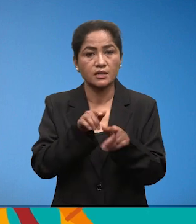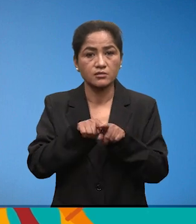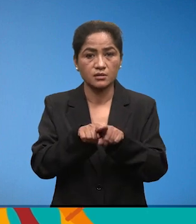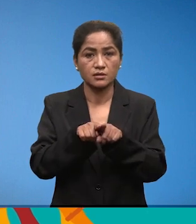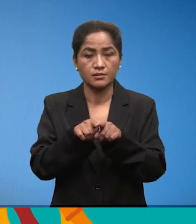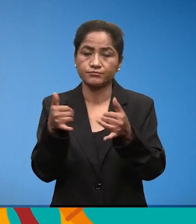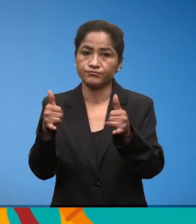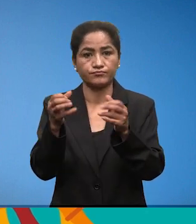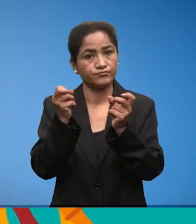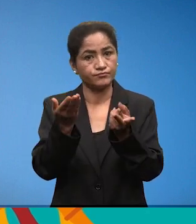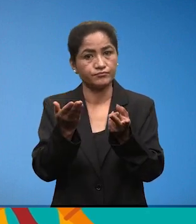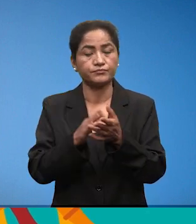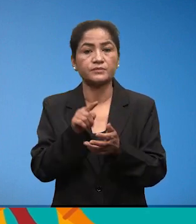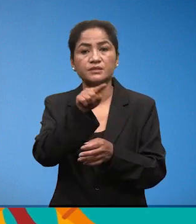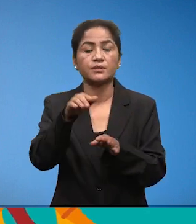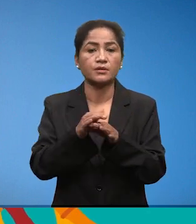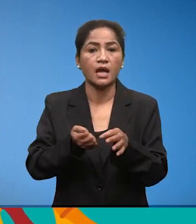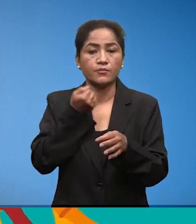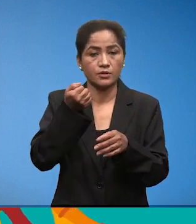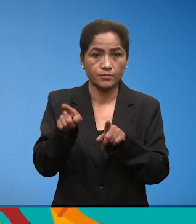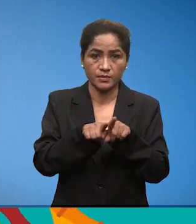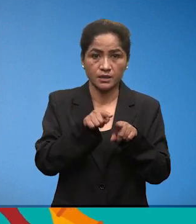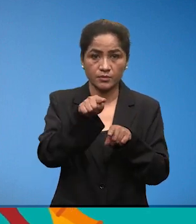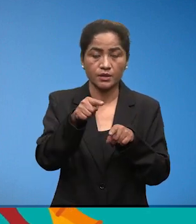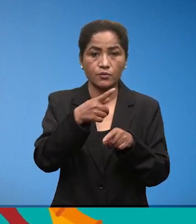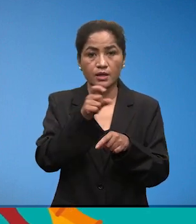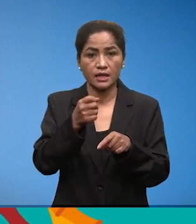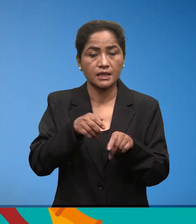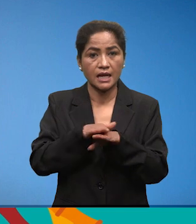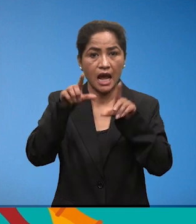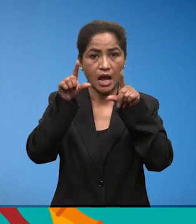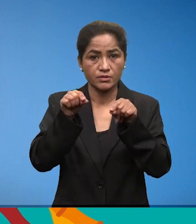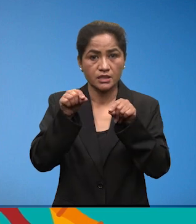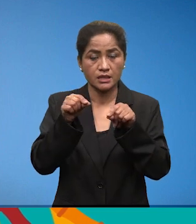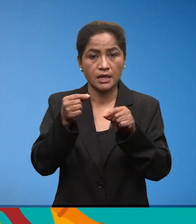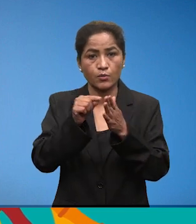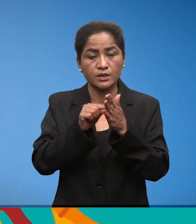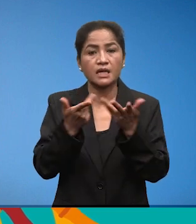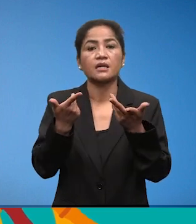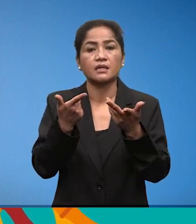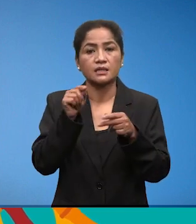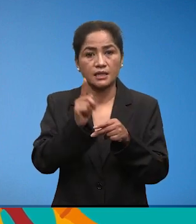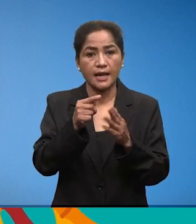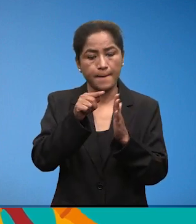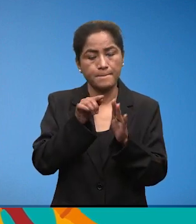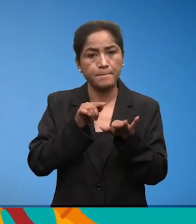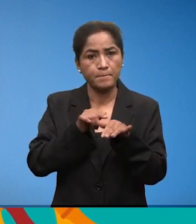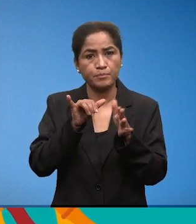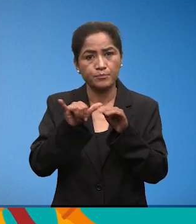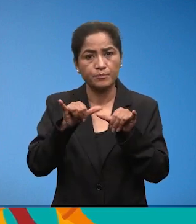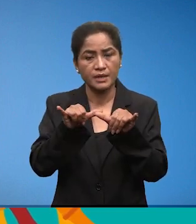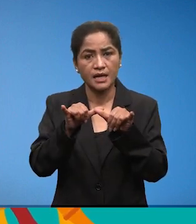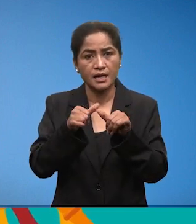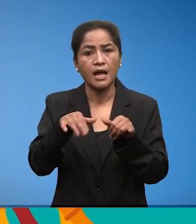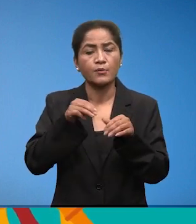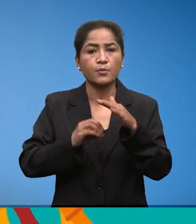पनी खेलना सक्नो होन्छा। तपाई आफहिले पनी तपाई का लागी अत्यावसेक्कुरा क्यक्य होन्द। तिनलाई क्रम मिलाएर आपनों